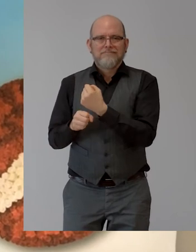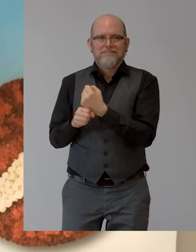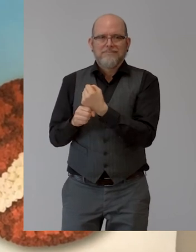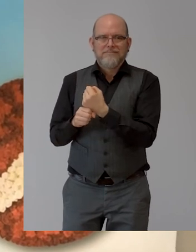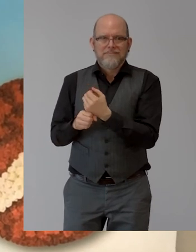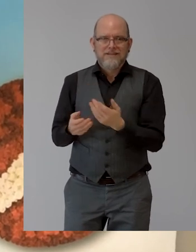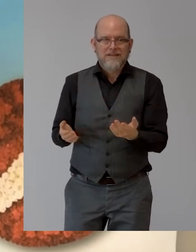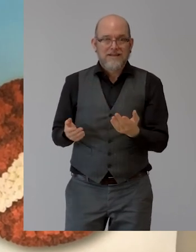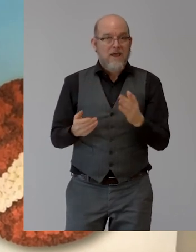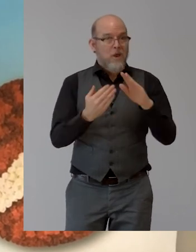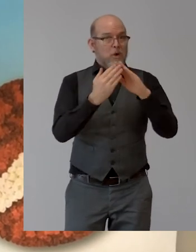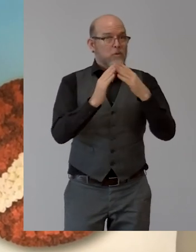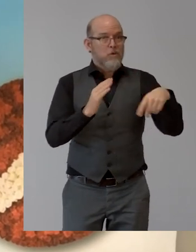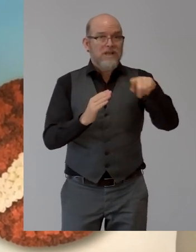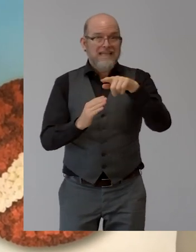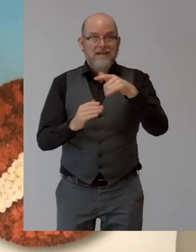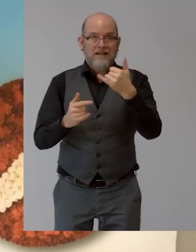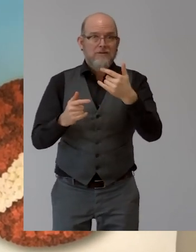And this is not only valid for Austria.